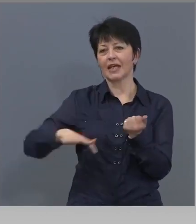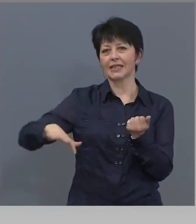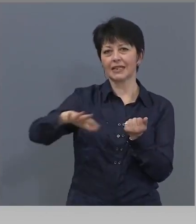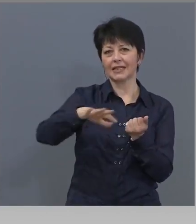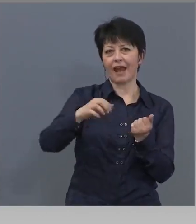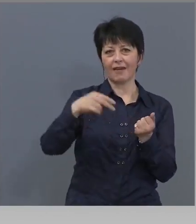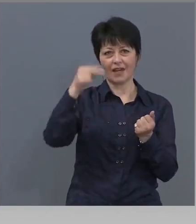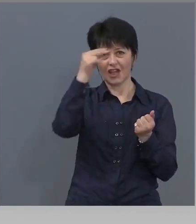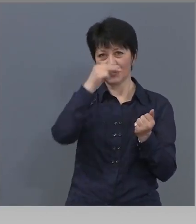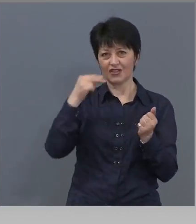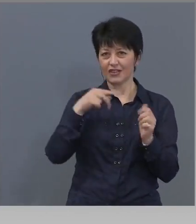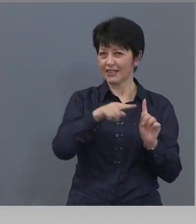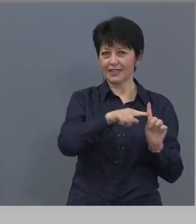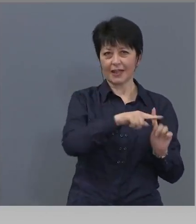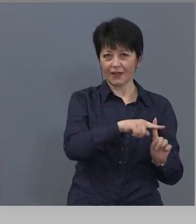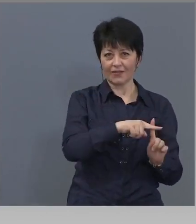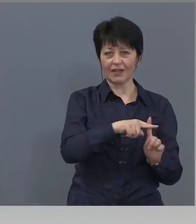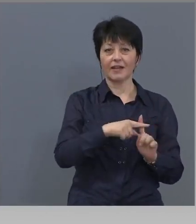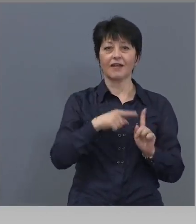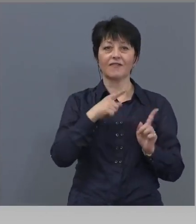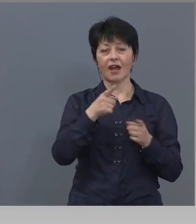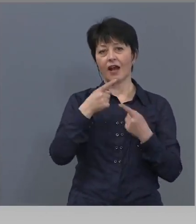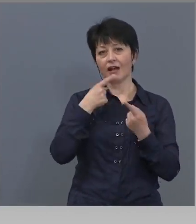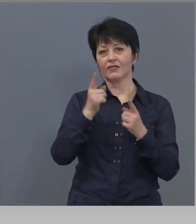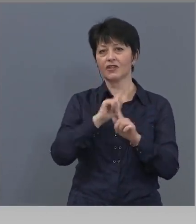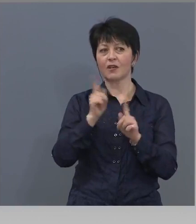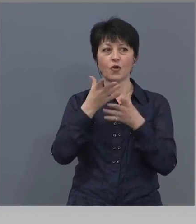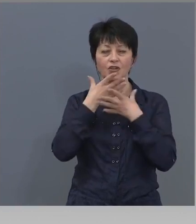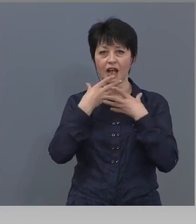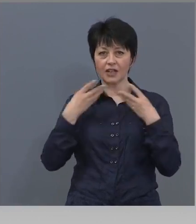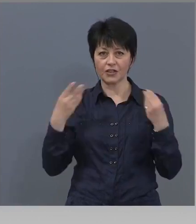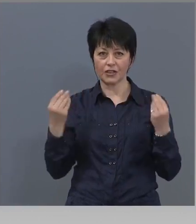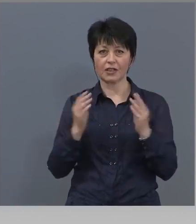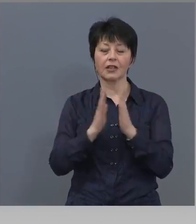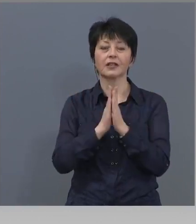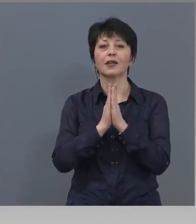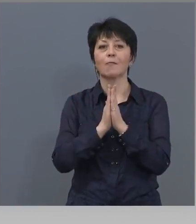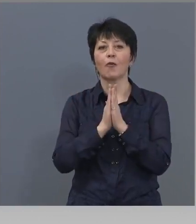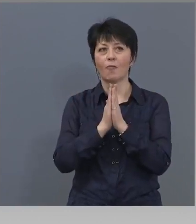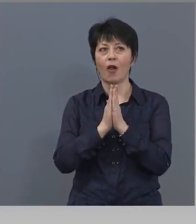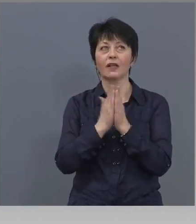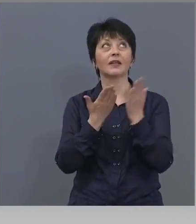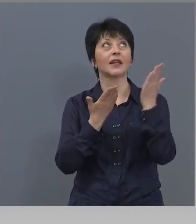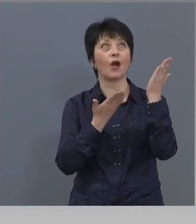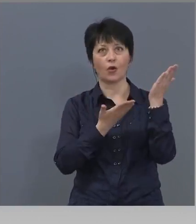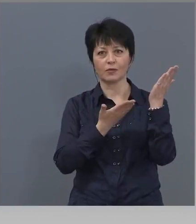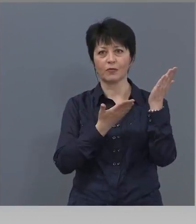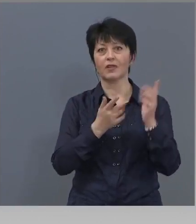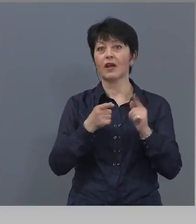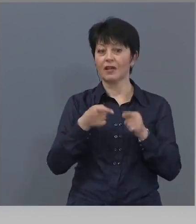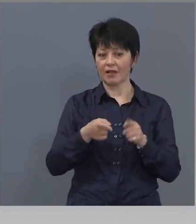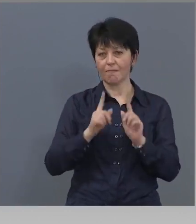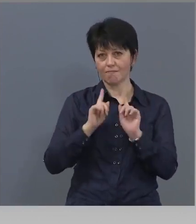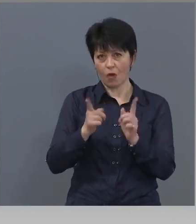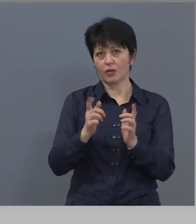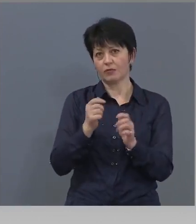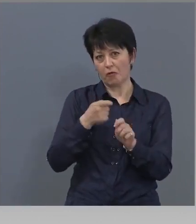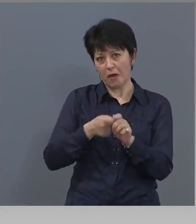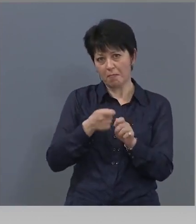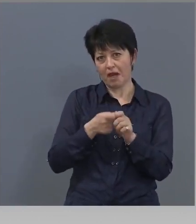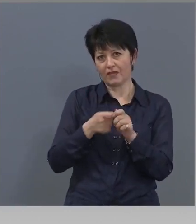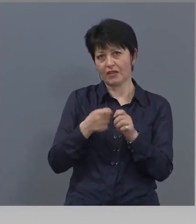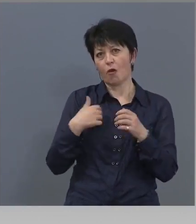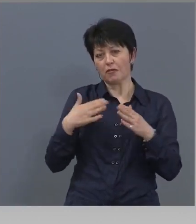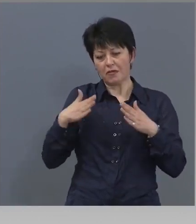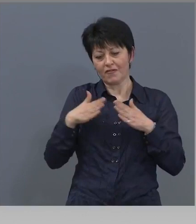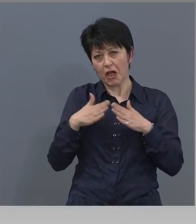църкви? Вие казвате, че не можете да лишите вярващите от това да се помолят на Господ, но те могат да го направят и от вкъщи пред иконата,